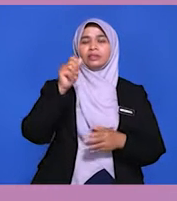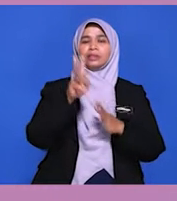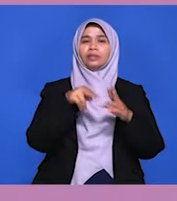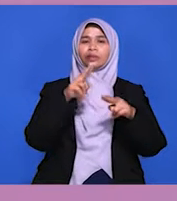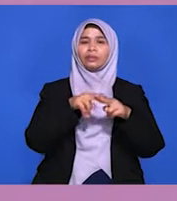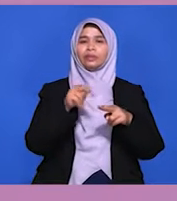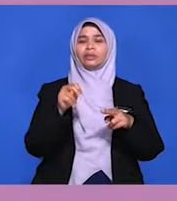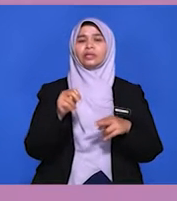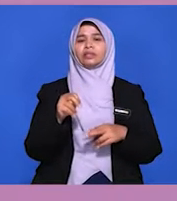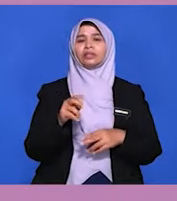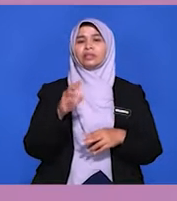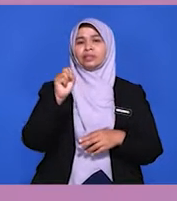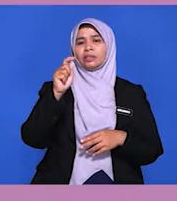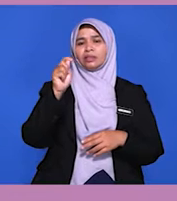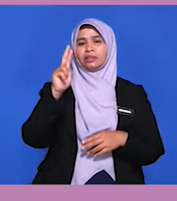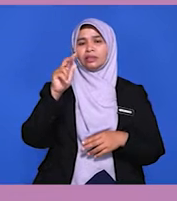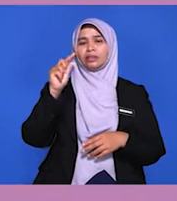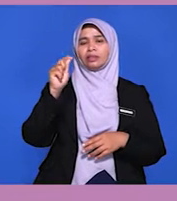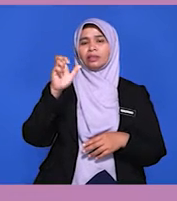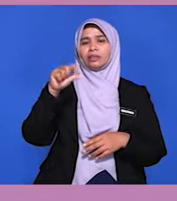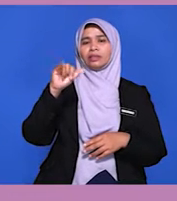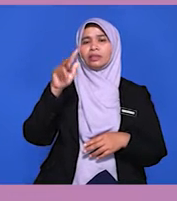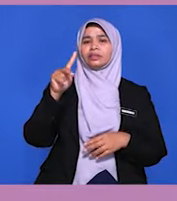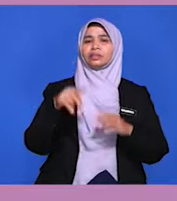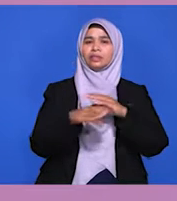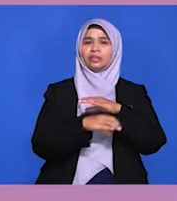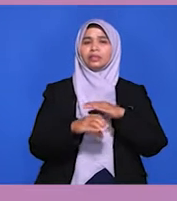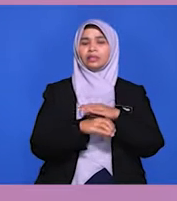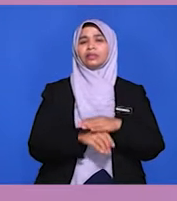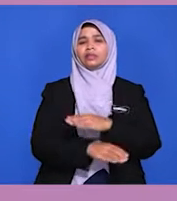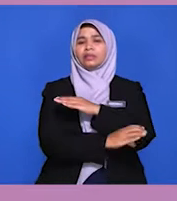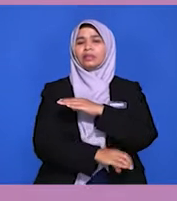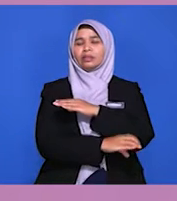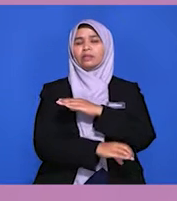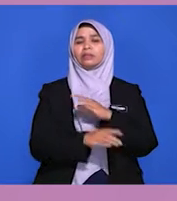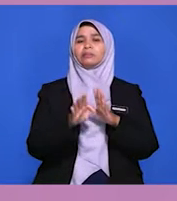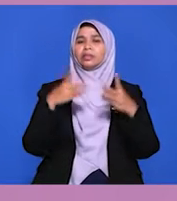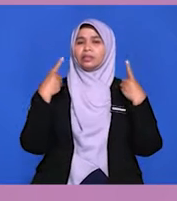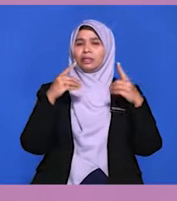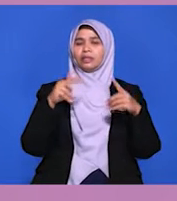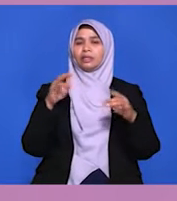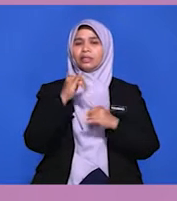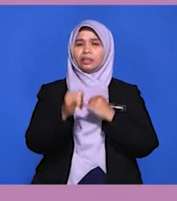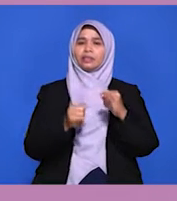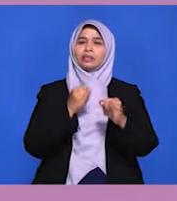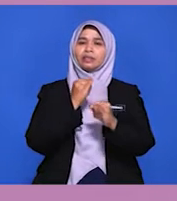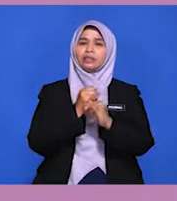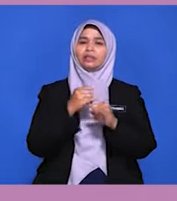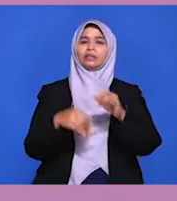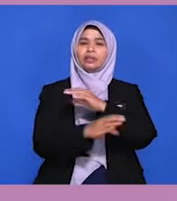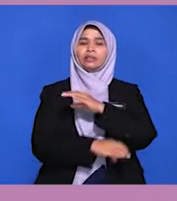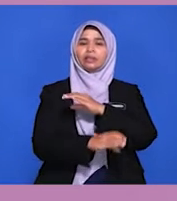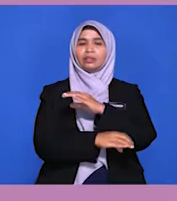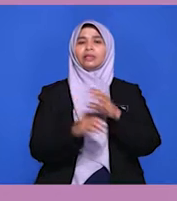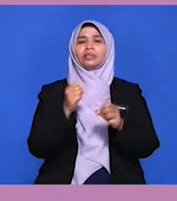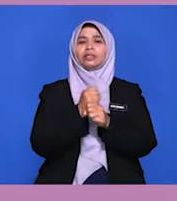Kedudukan strategik negara. B. Perdagangan antarabangsa negara. C. Kerjasama dengan